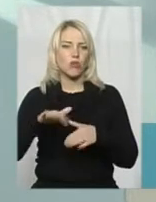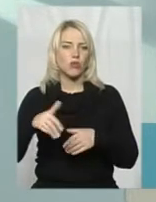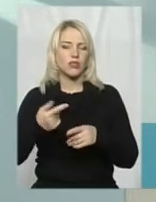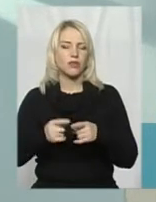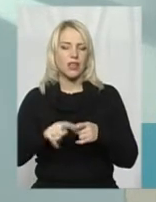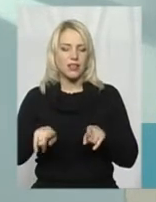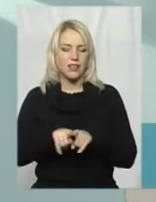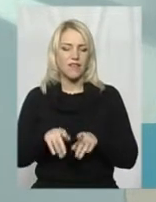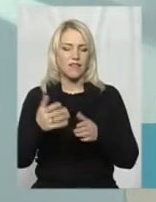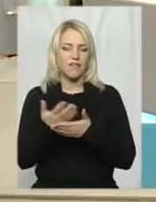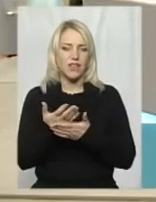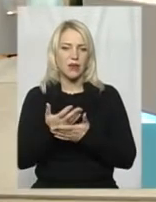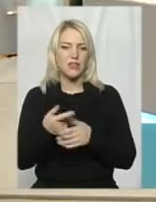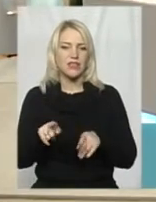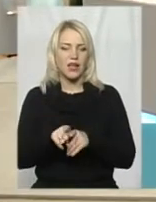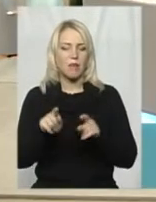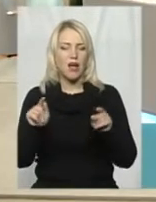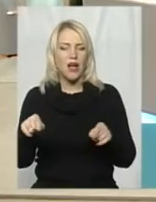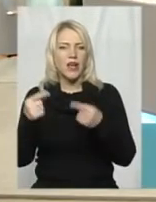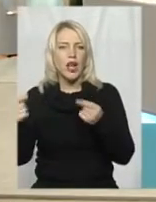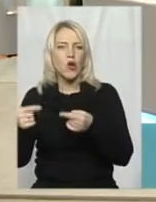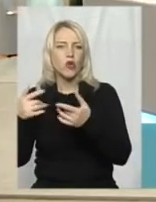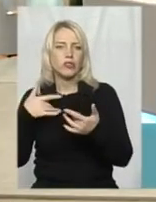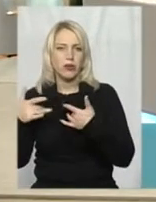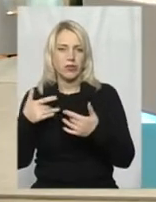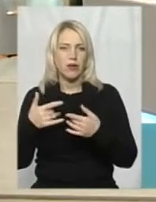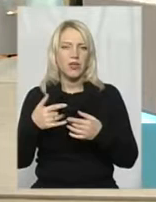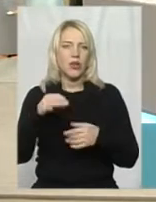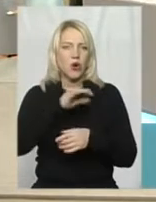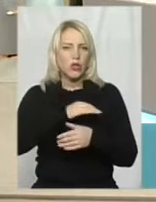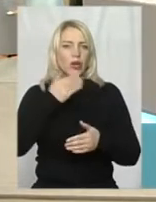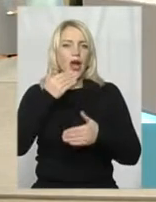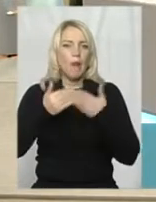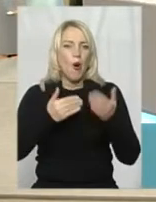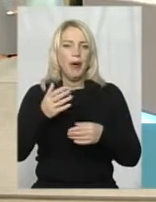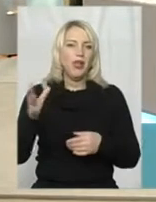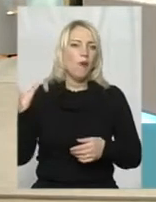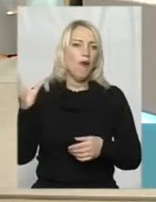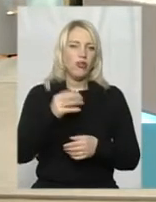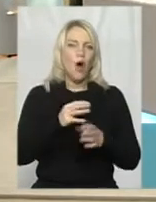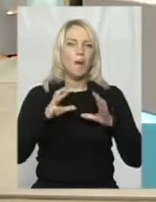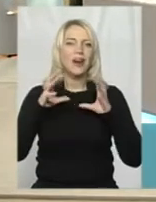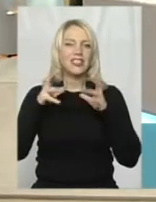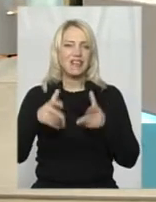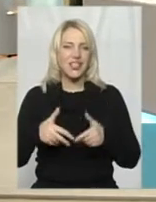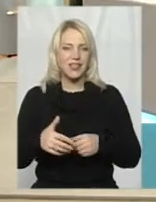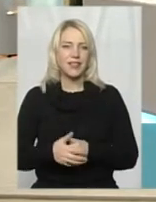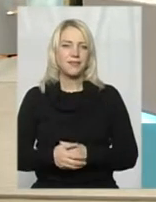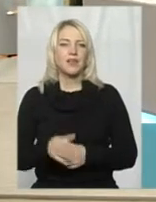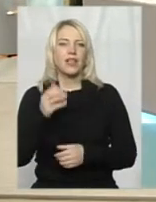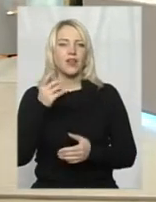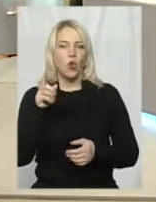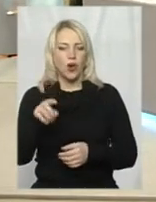цими реконструкціями користуються величезним попитом по всьому світу. І Бі-Бі-Сі на цьому дуже гарно заробляє. До речі,